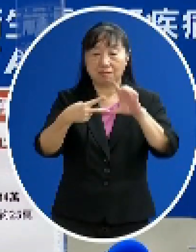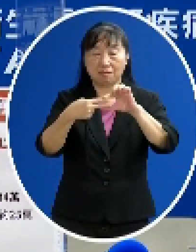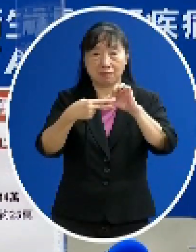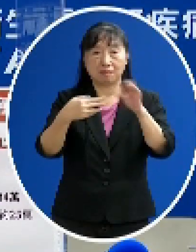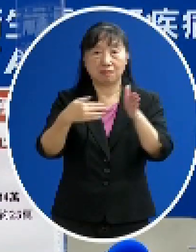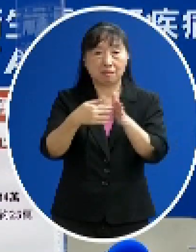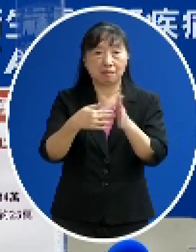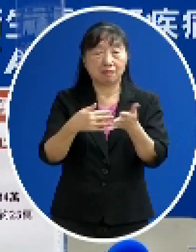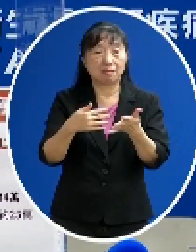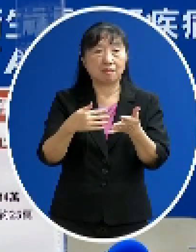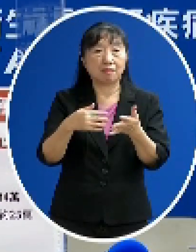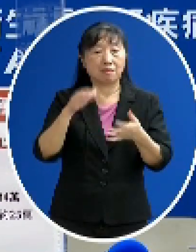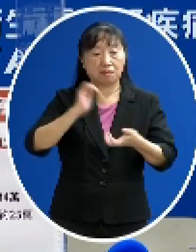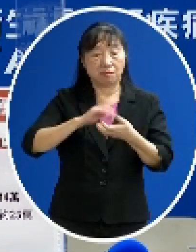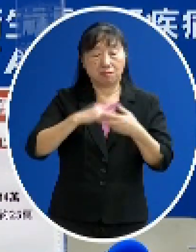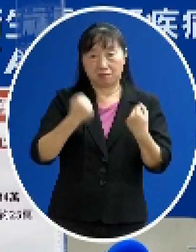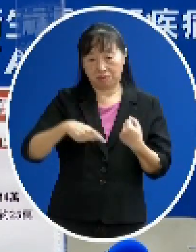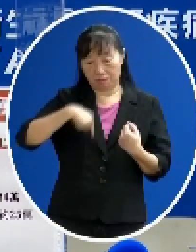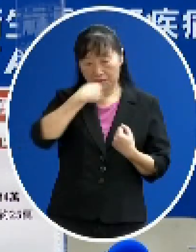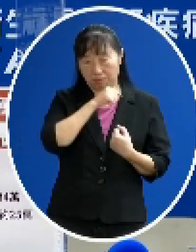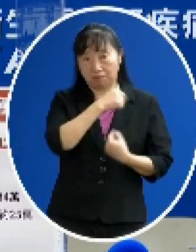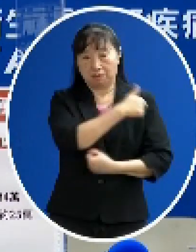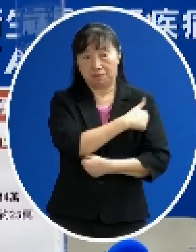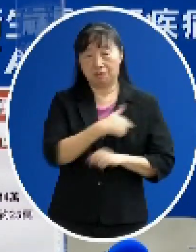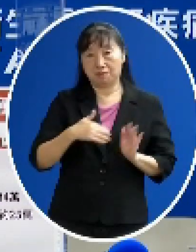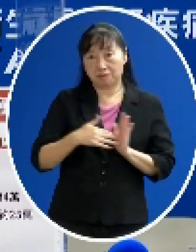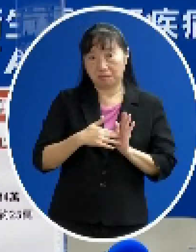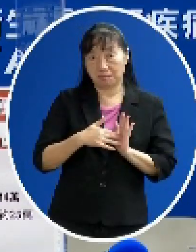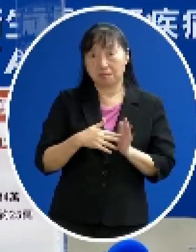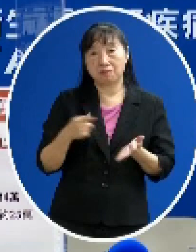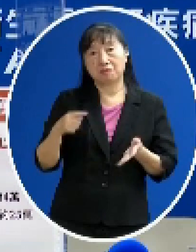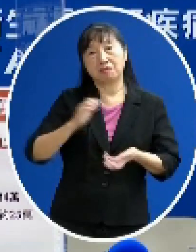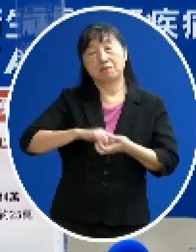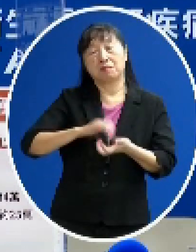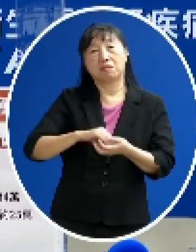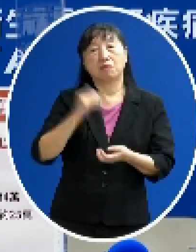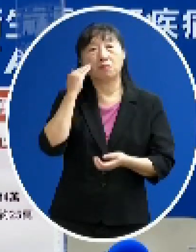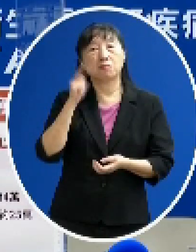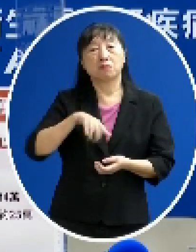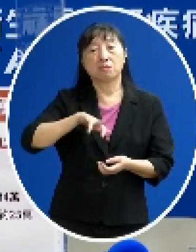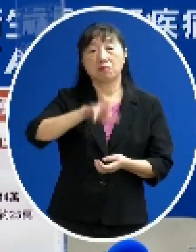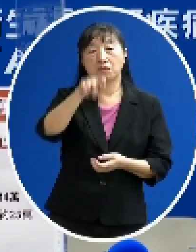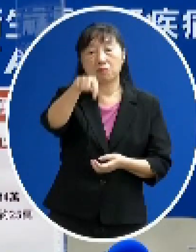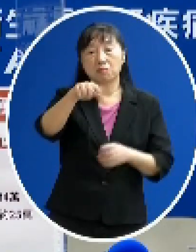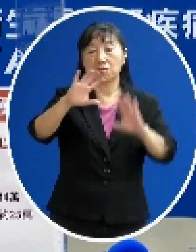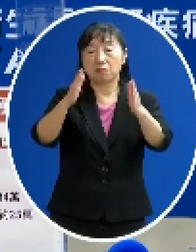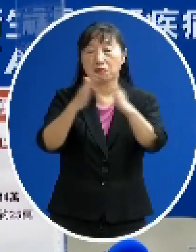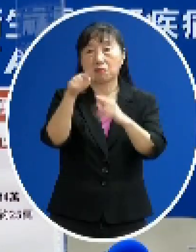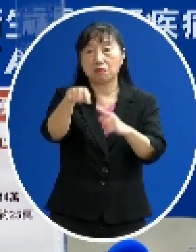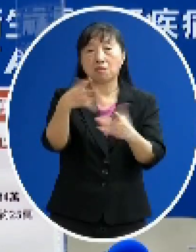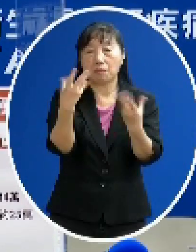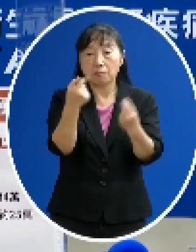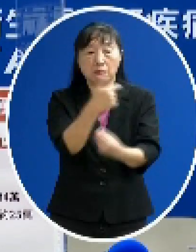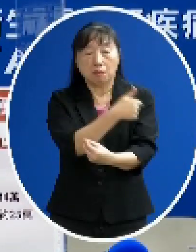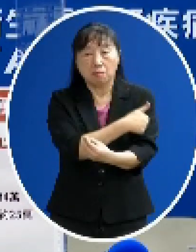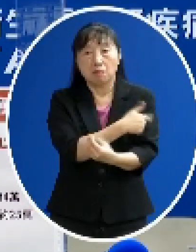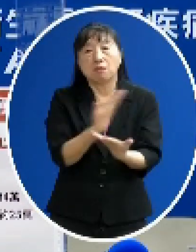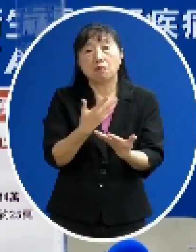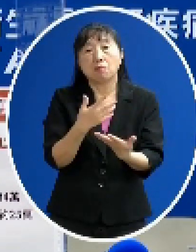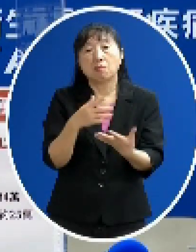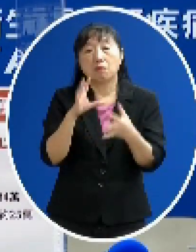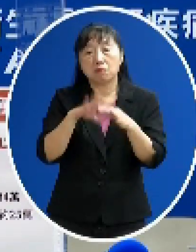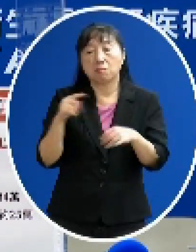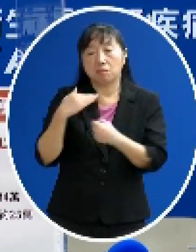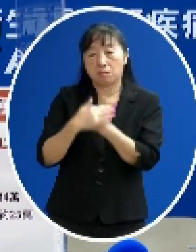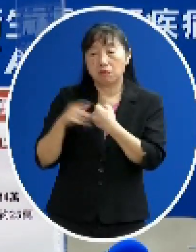所以就不見得一定要在台灣好 比人家快的打但是如果去的地方沒有得打那當然我們保護國